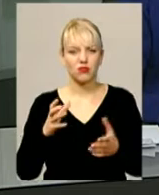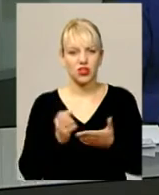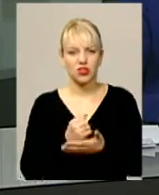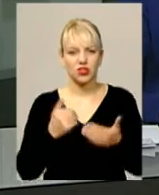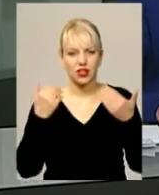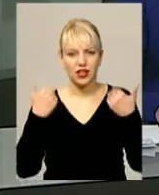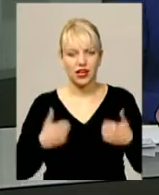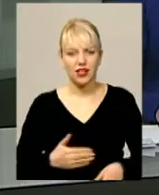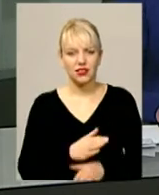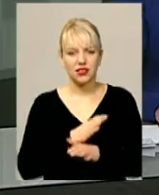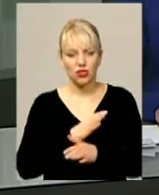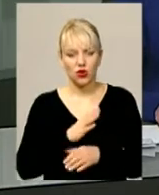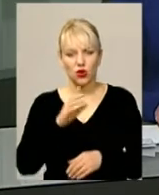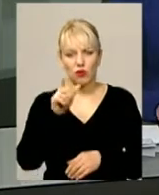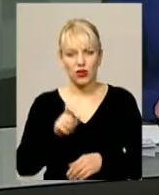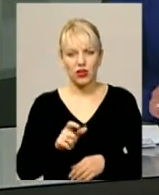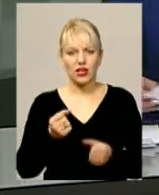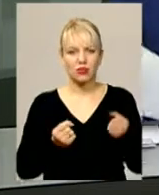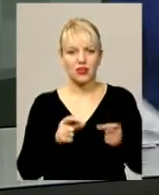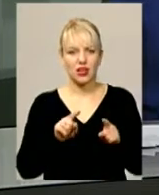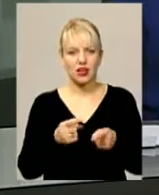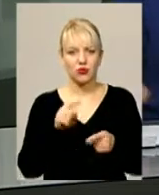підлітка. Кермувальника затримали того ж дня.